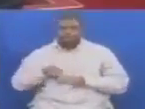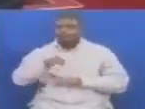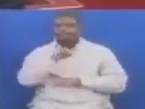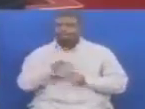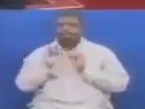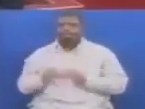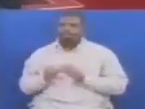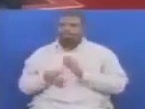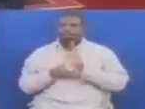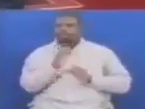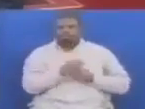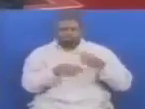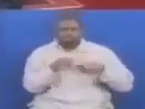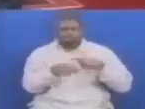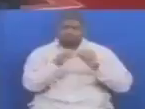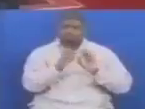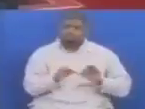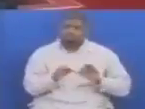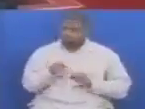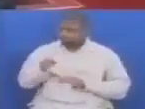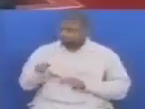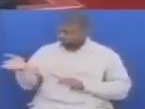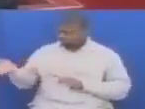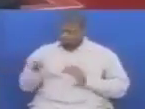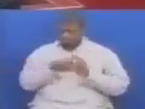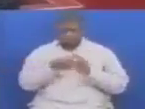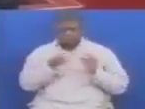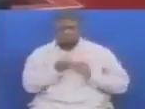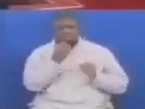vizuri Na wananchi watashiriki pia katika kufari misitu hiyo Sando sana